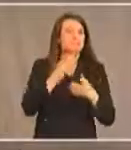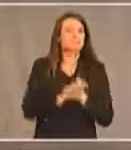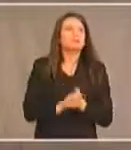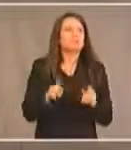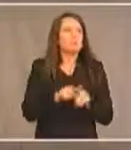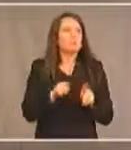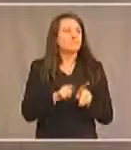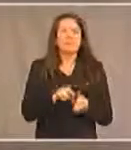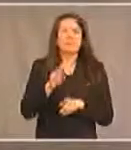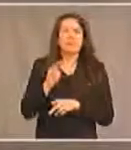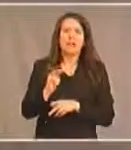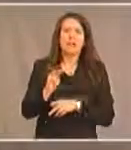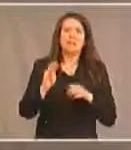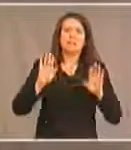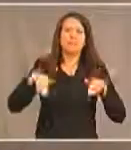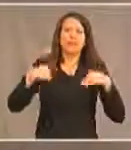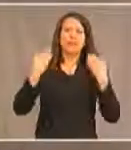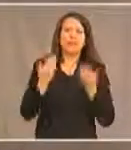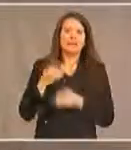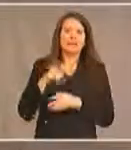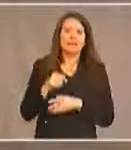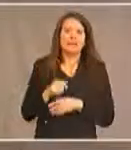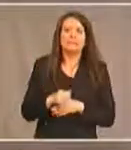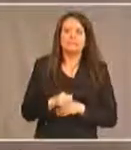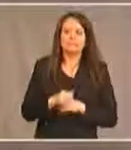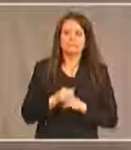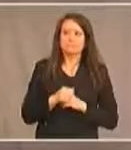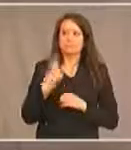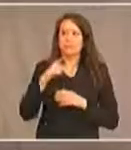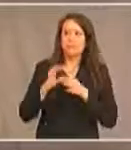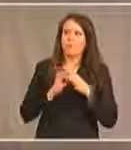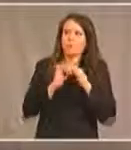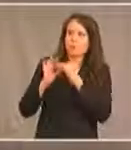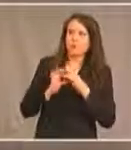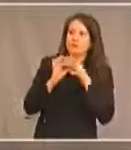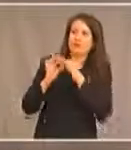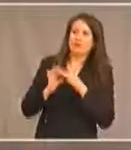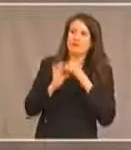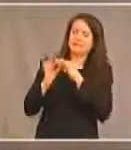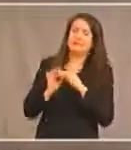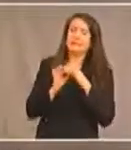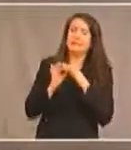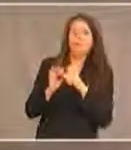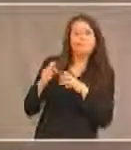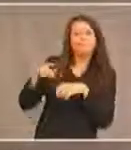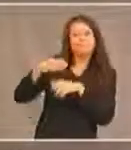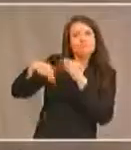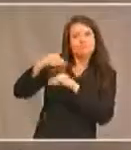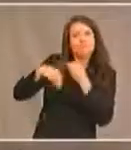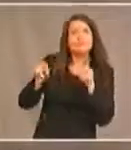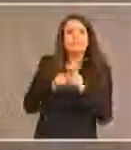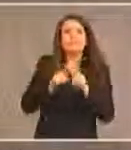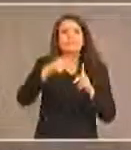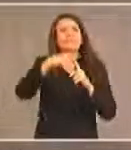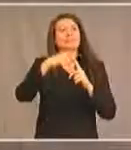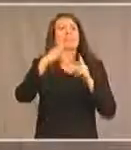Marie Frawley Henry et au personnel de l'APN pour la coordination de ce webinaire et à tous nos techniciens ici derrière les